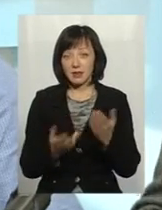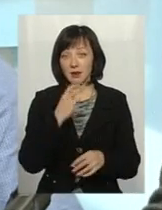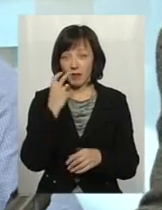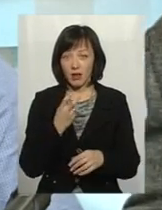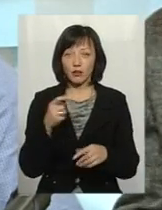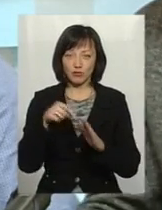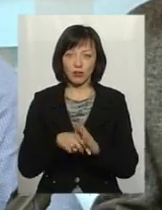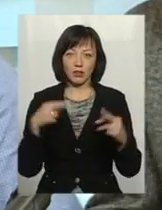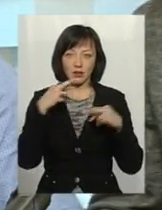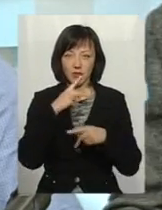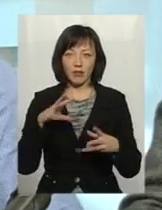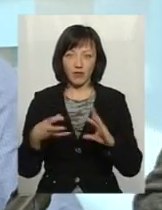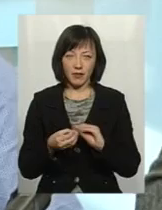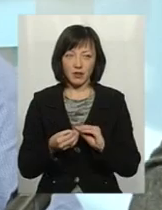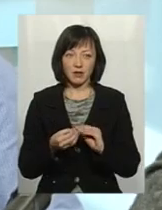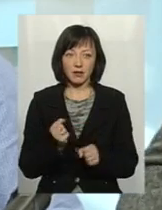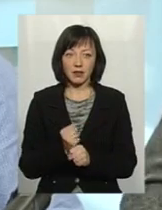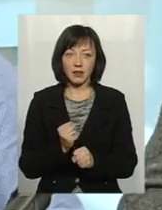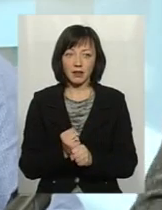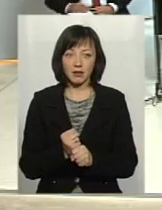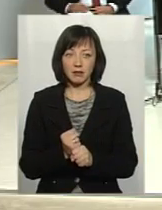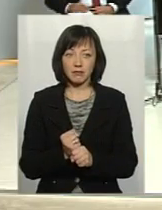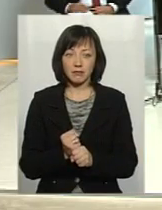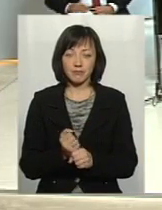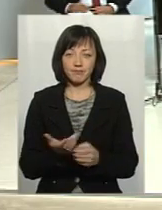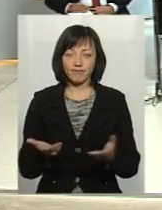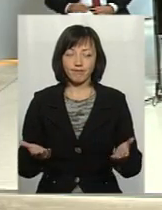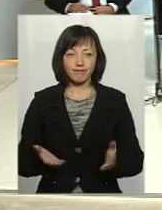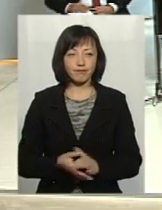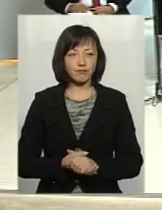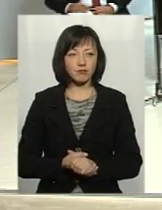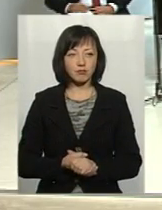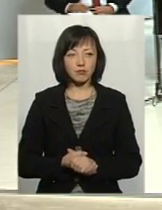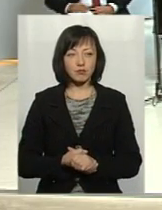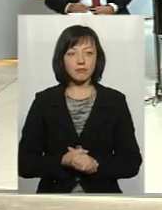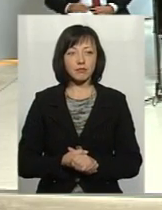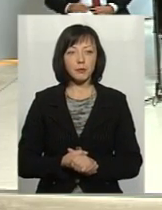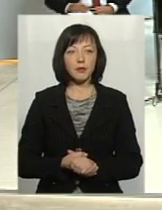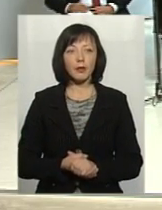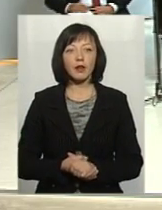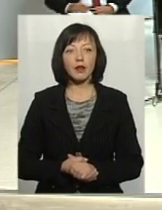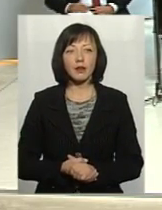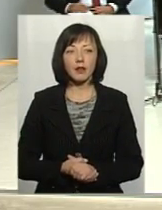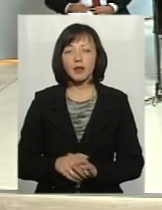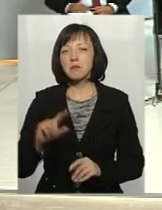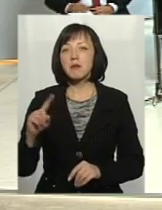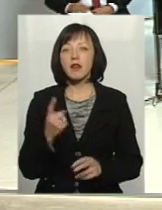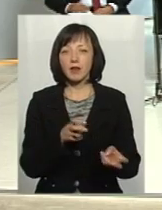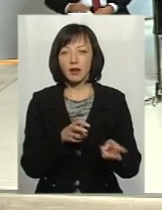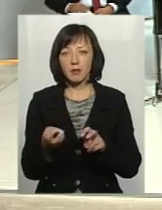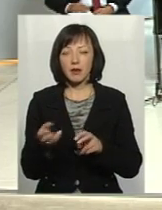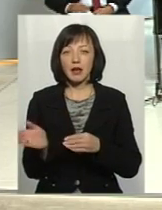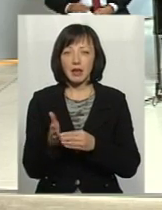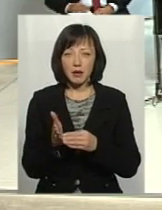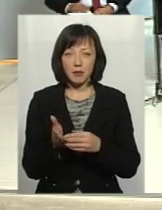отравляє. Выводи, понимаєте, з моменту першої гибели Рыби, будемо так